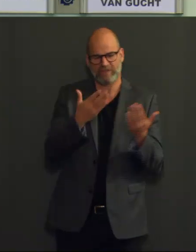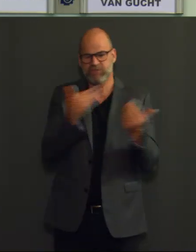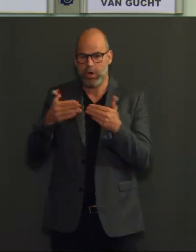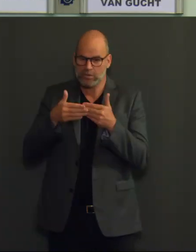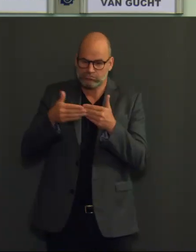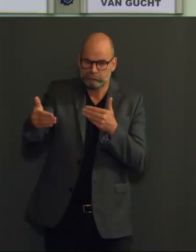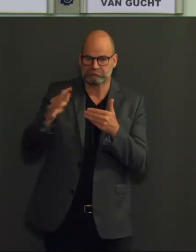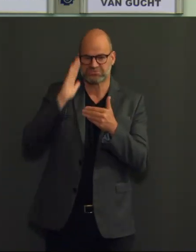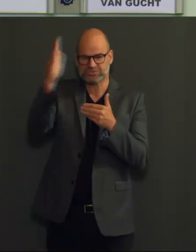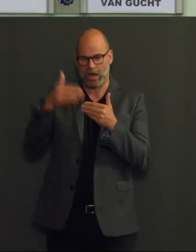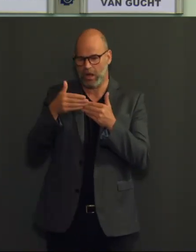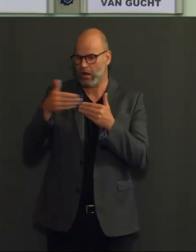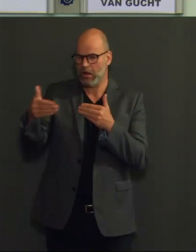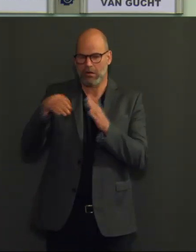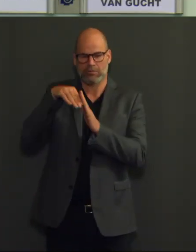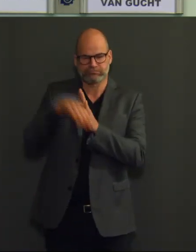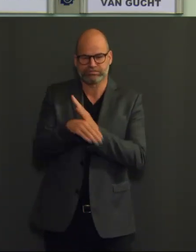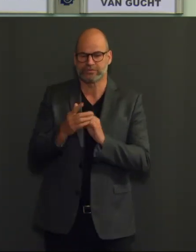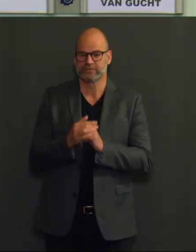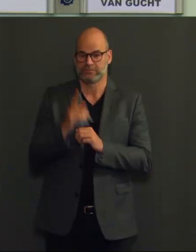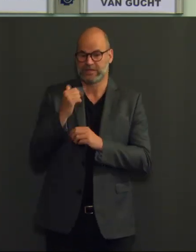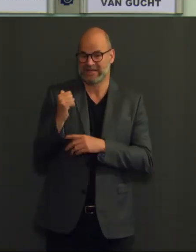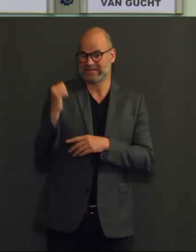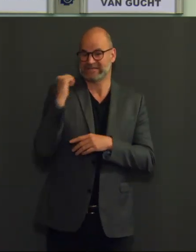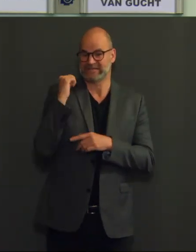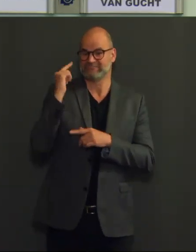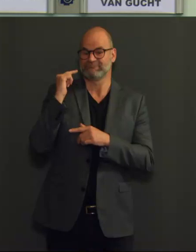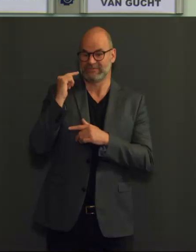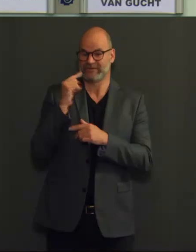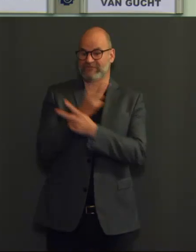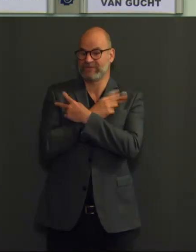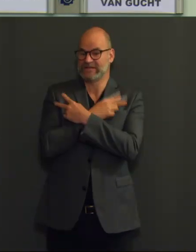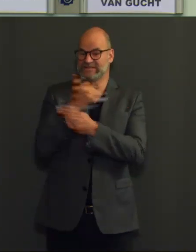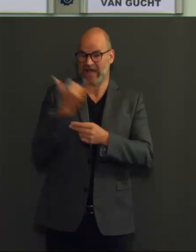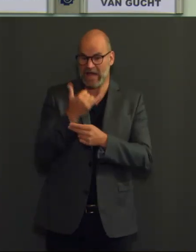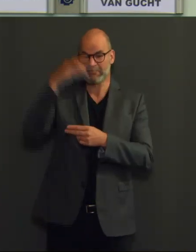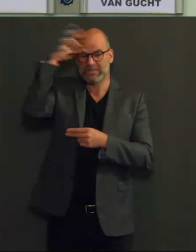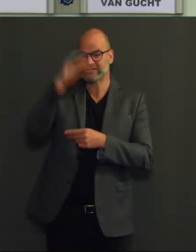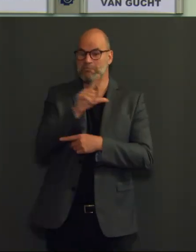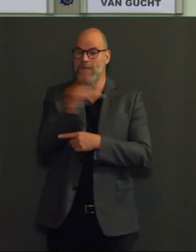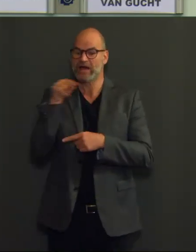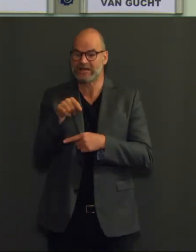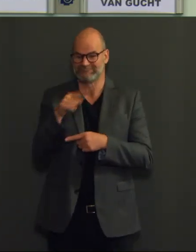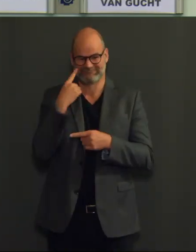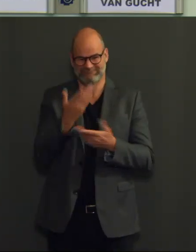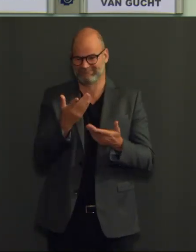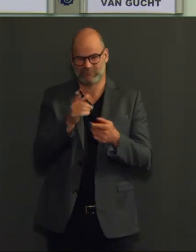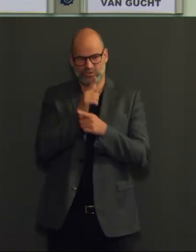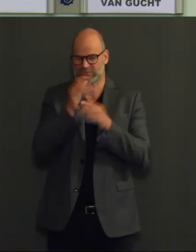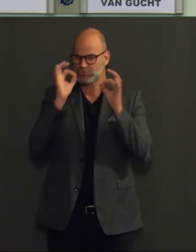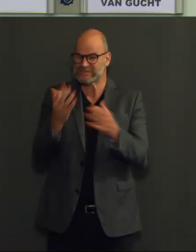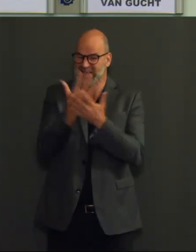een vertekend beeld zorgen. We moeten de besmettingscijfers dus ook in de toekomst nog even met voorzichtigheid